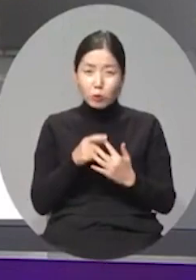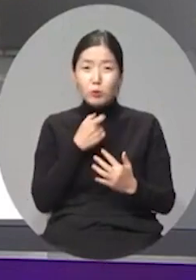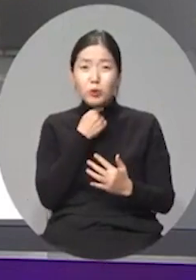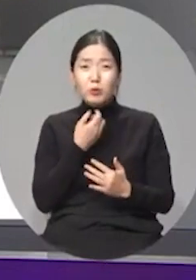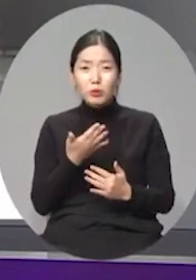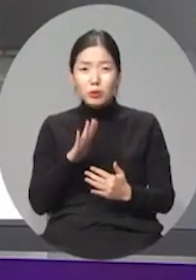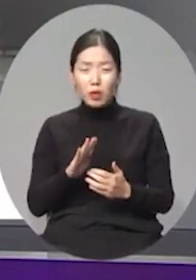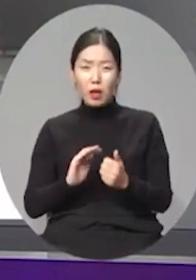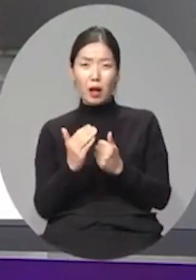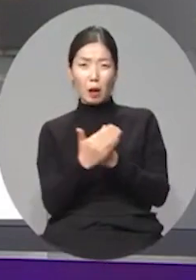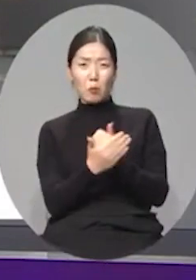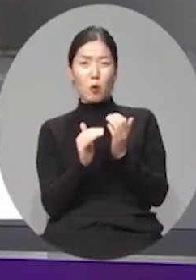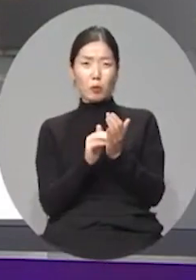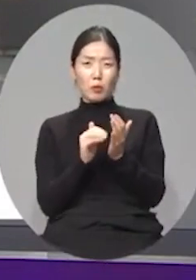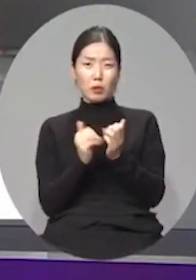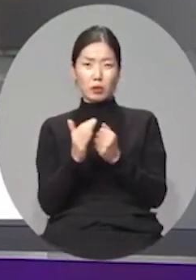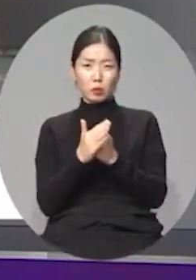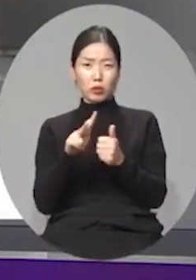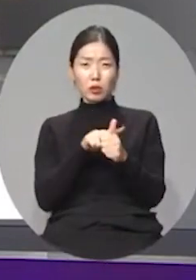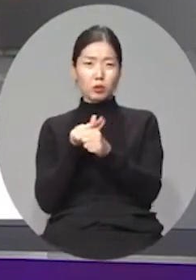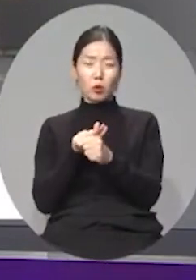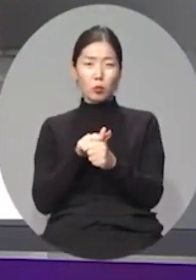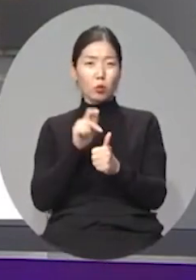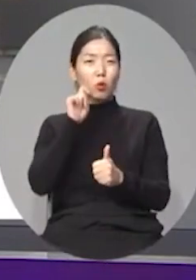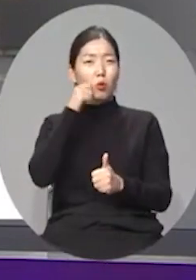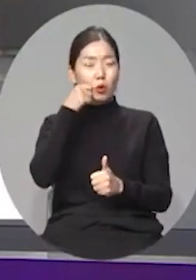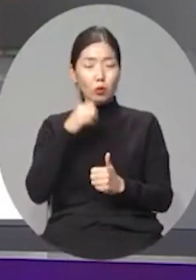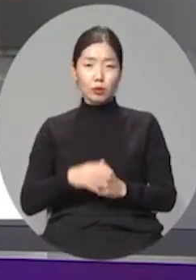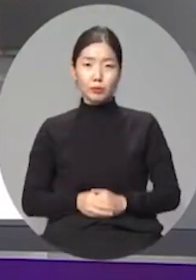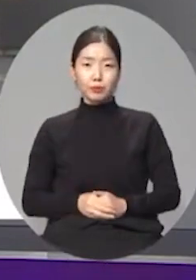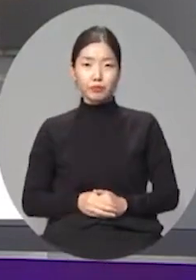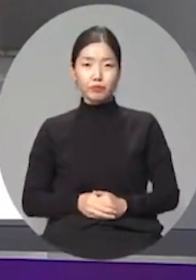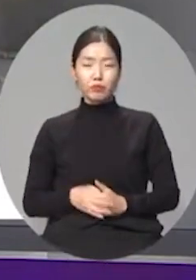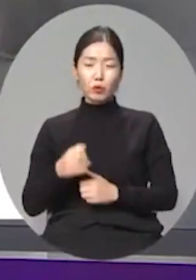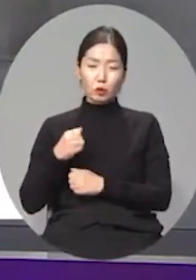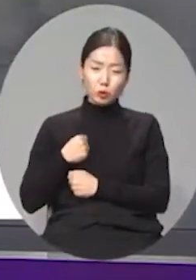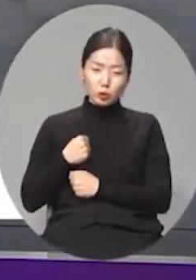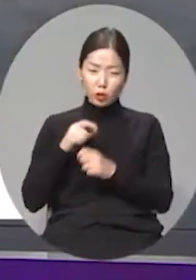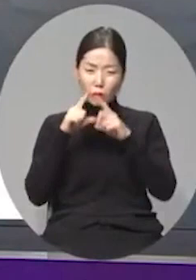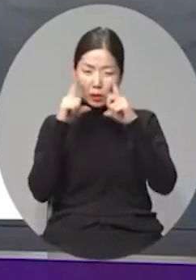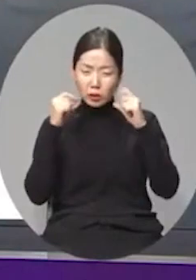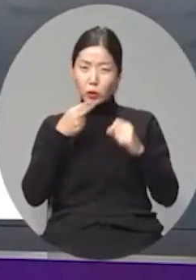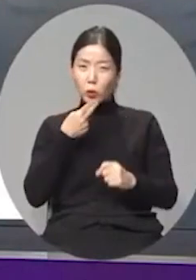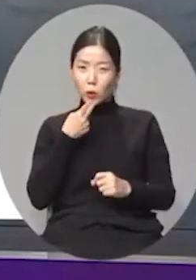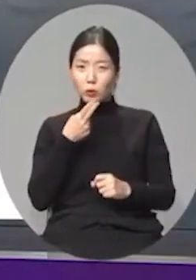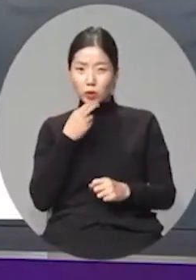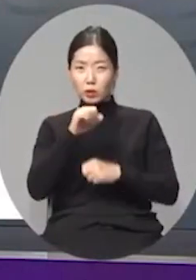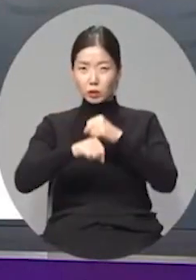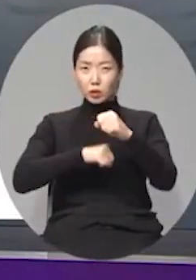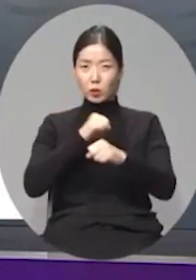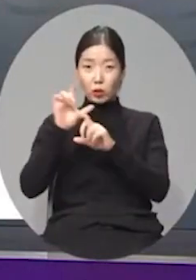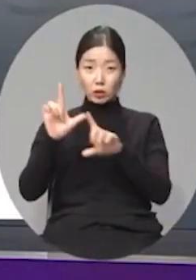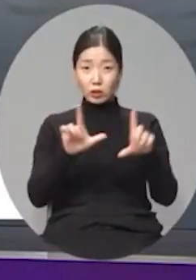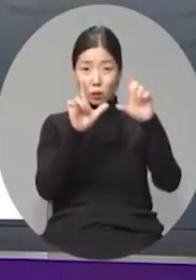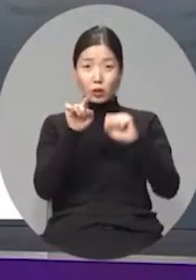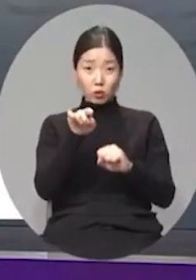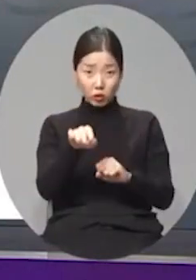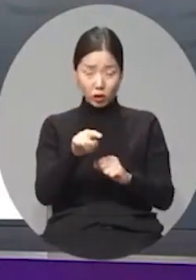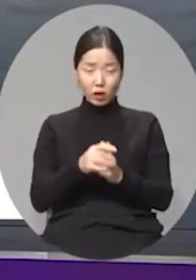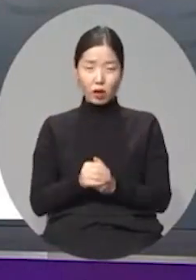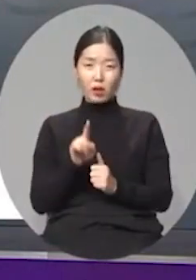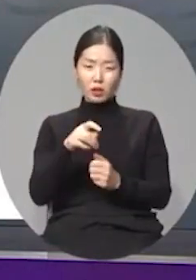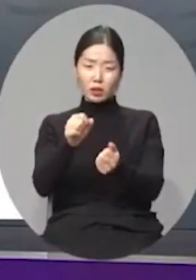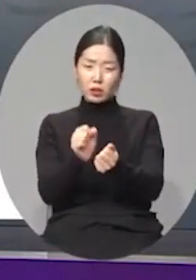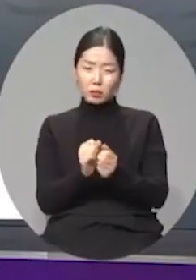안보상의 이유로 정보 접근이 쉽지 않은 상황인데요. 부대원들이 마스크를 잘 쓰지 않고 자유롭게 생활했던 게